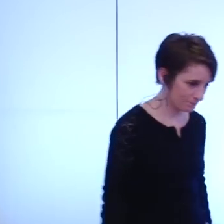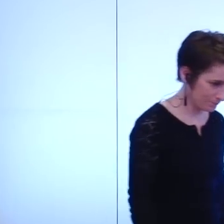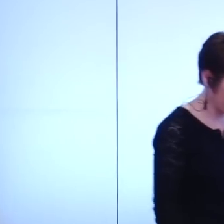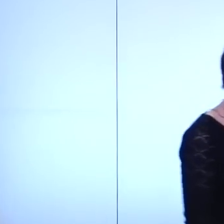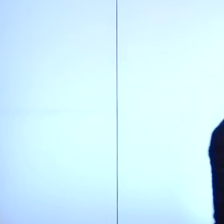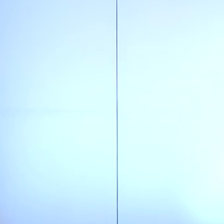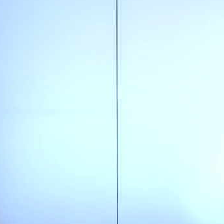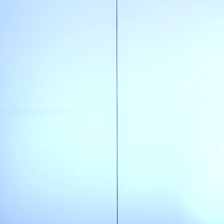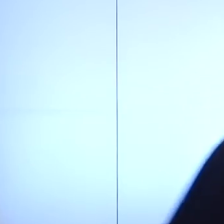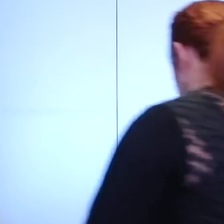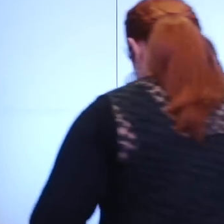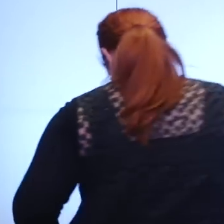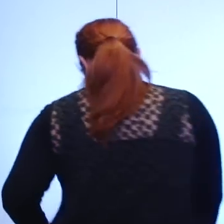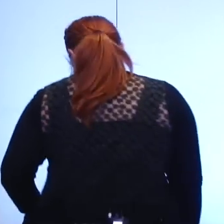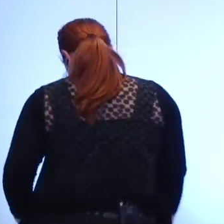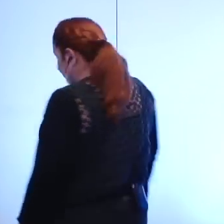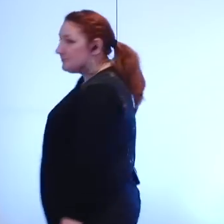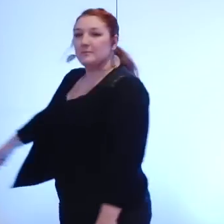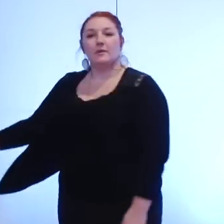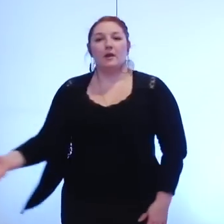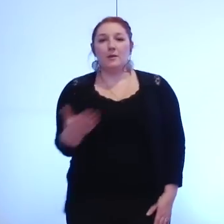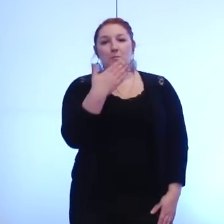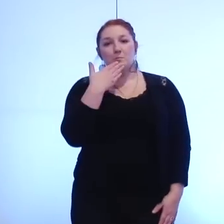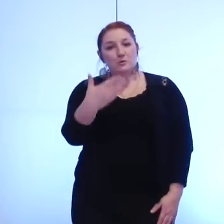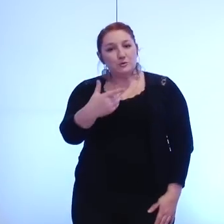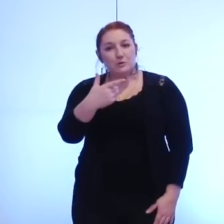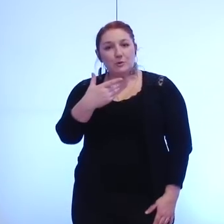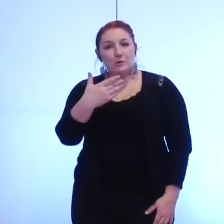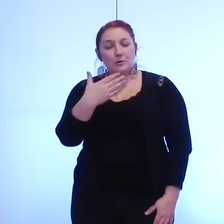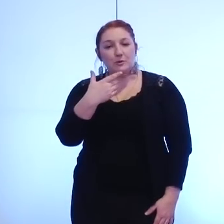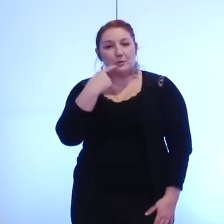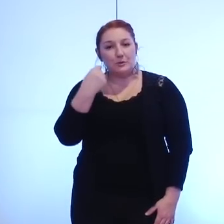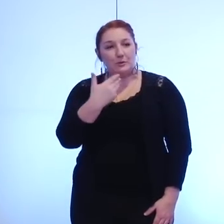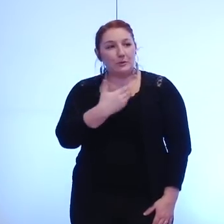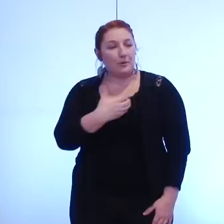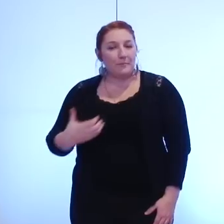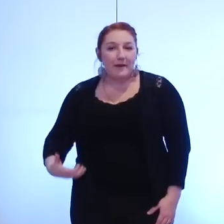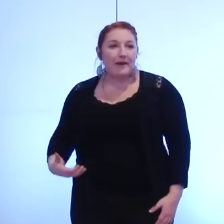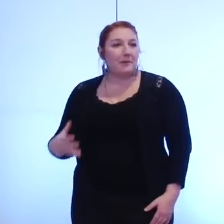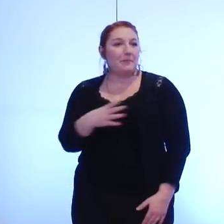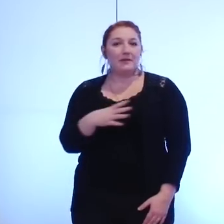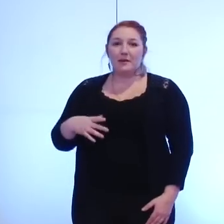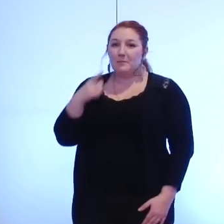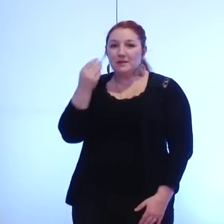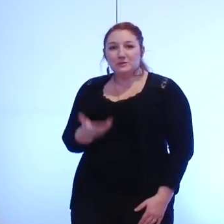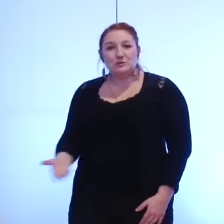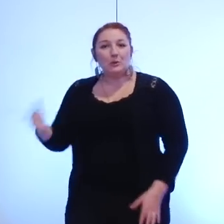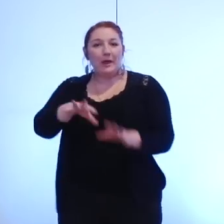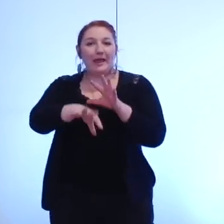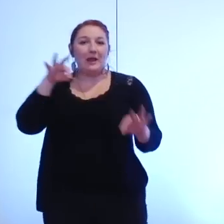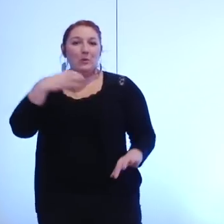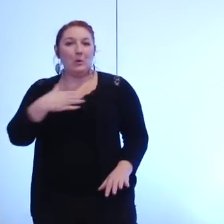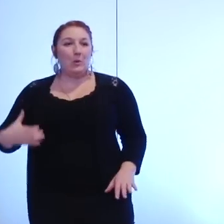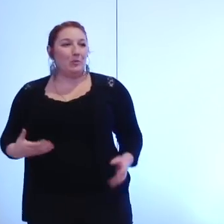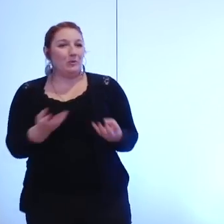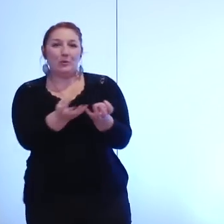monsieur le maire merci beaucoup mesdames et messieurs les élus communaux de la ville de Grenoble mesdames